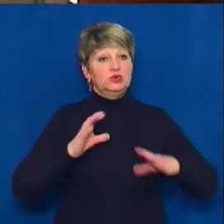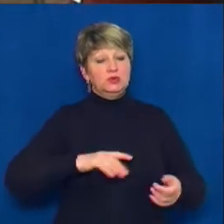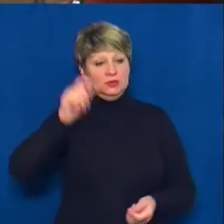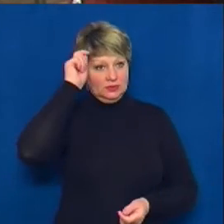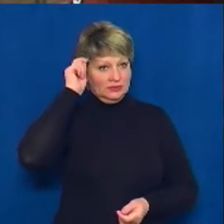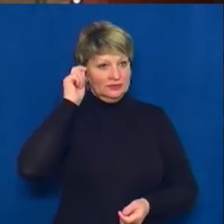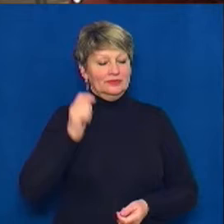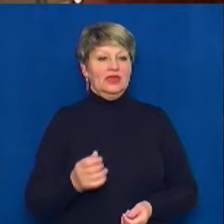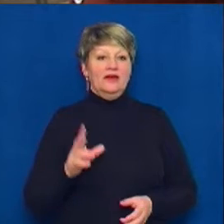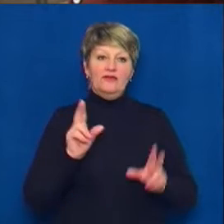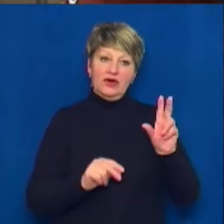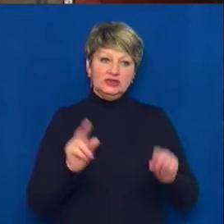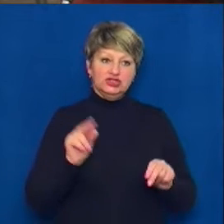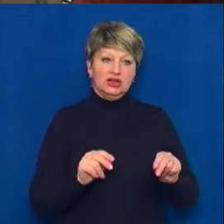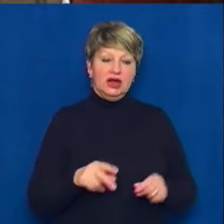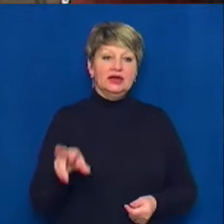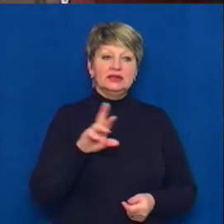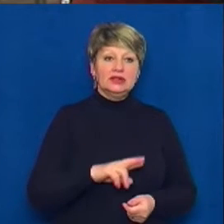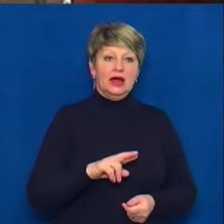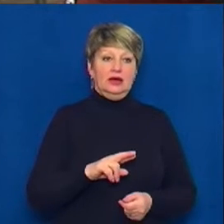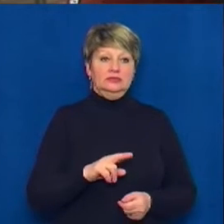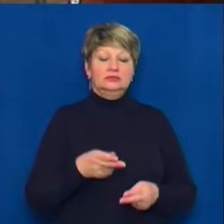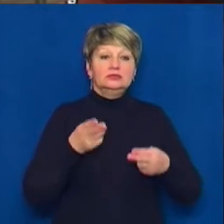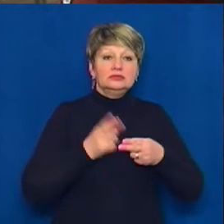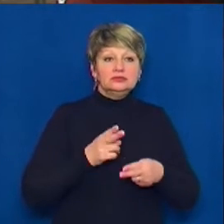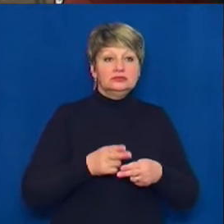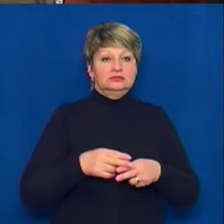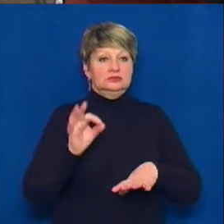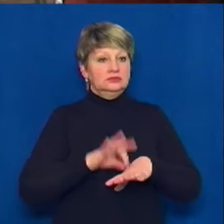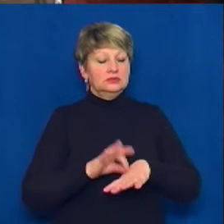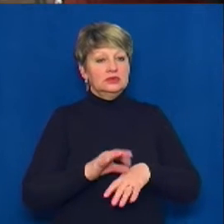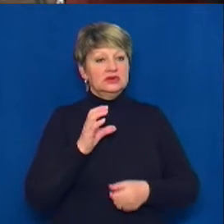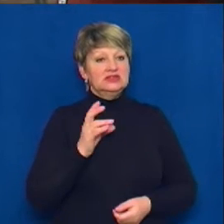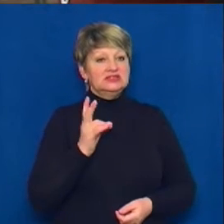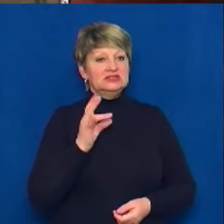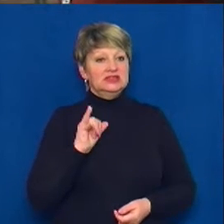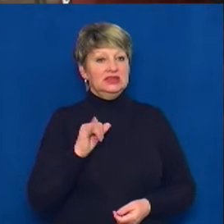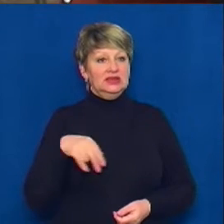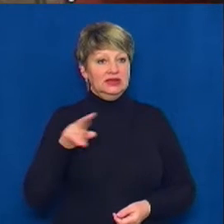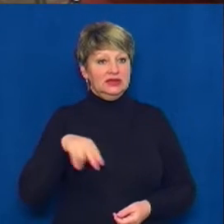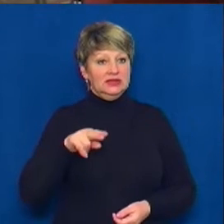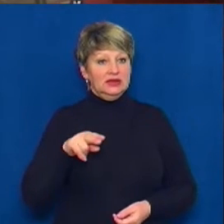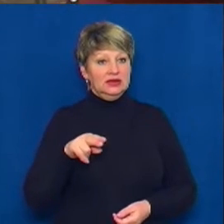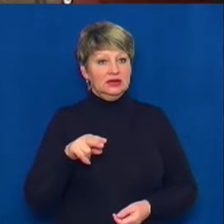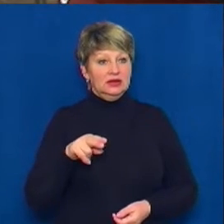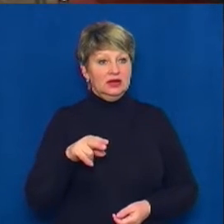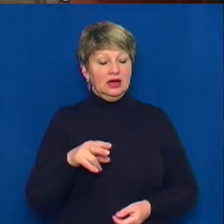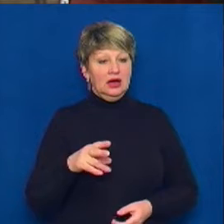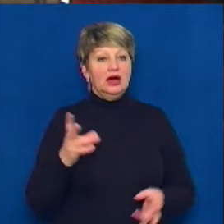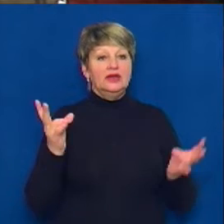вважаю, що для запобігання СНІДу, як мінімум, один